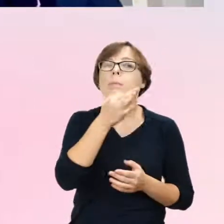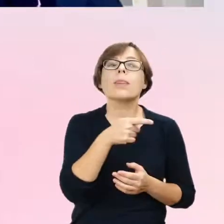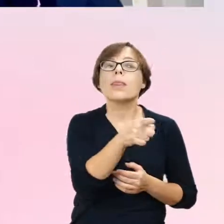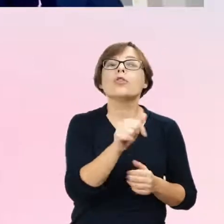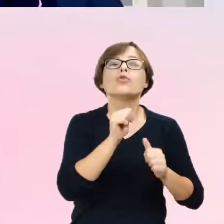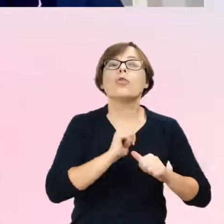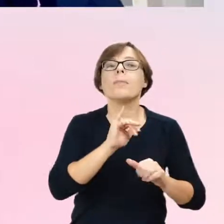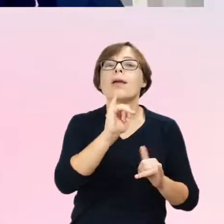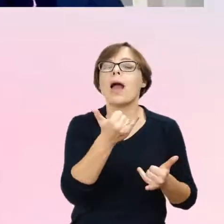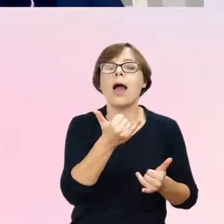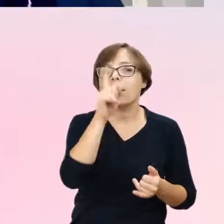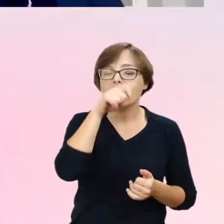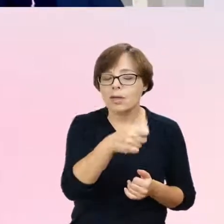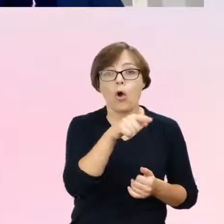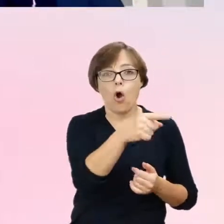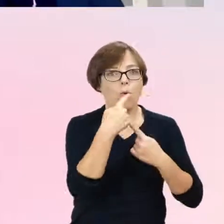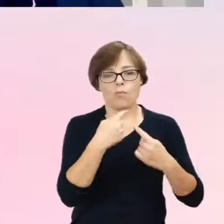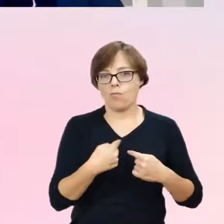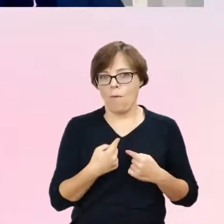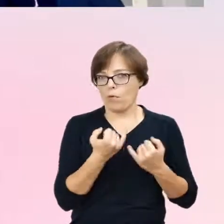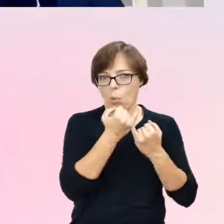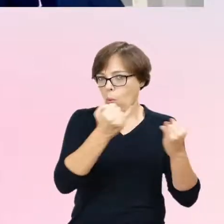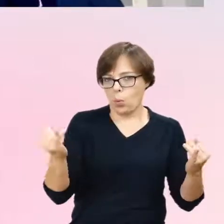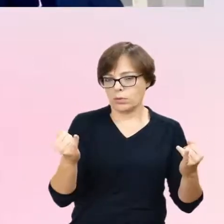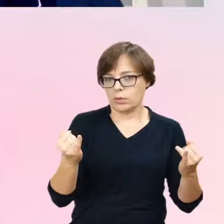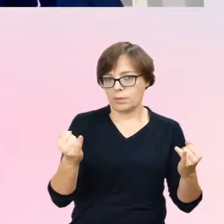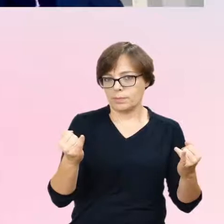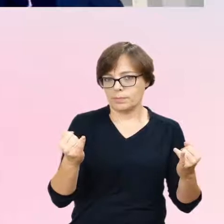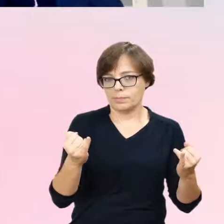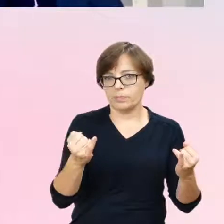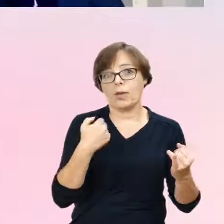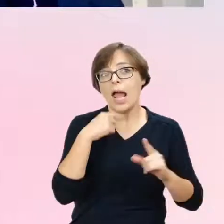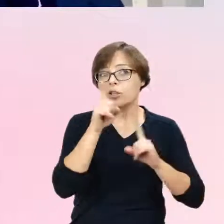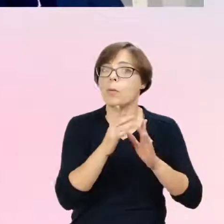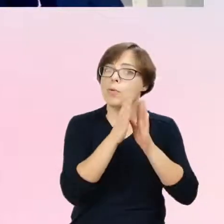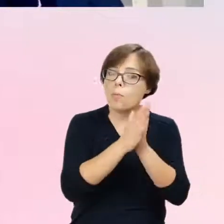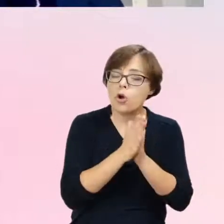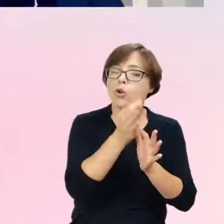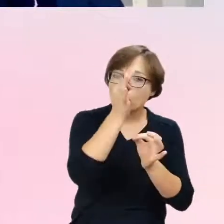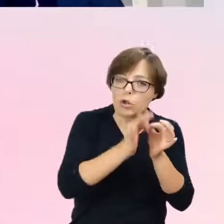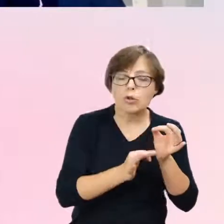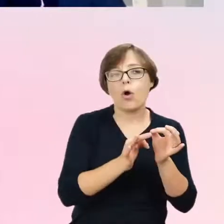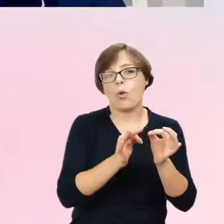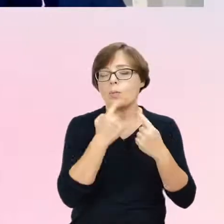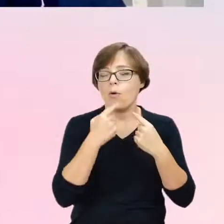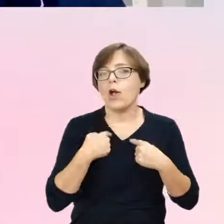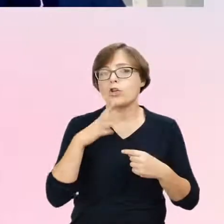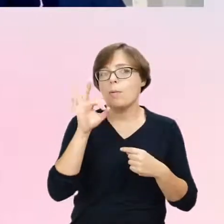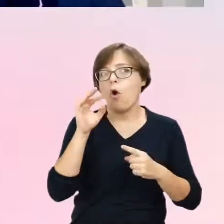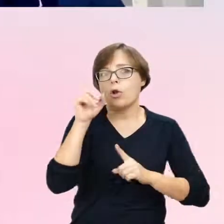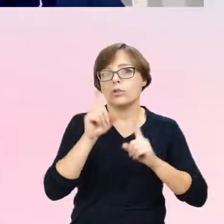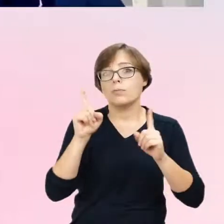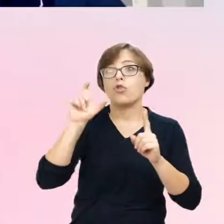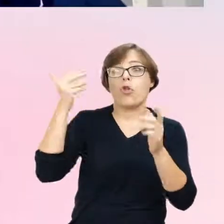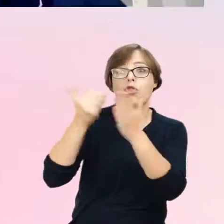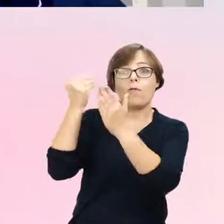podają mi przeróżne kategorie. Ja często bardzo proszę ich o doprecyzowanie, bo ja za wszystkimi nie nadążam. I to